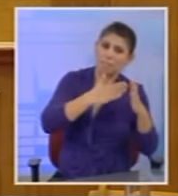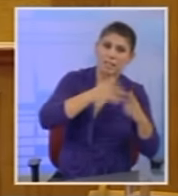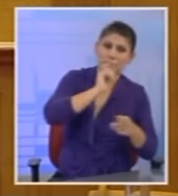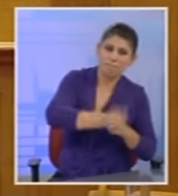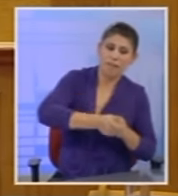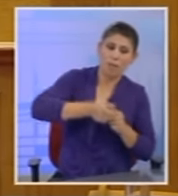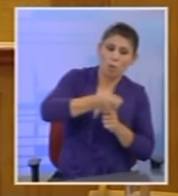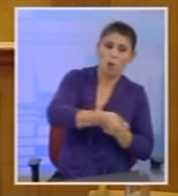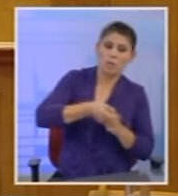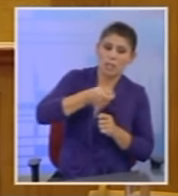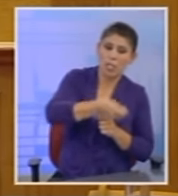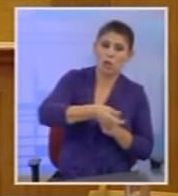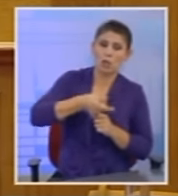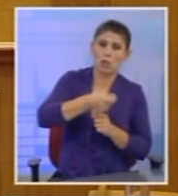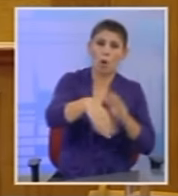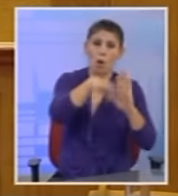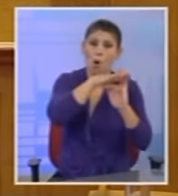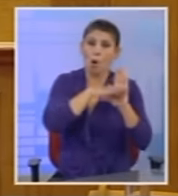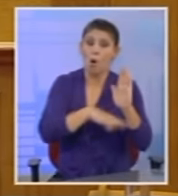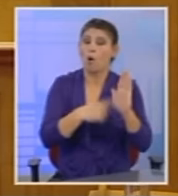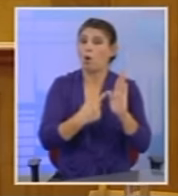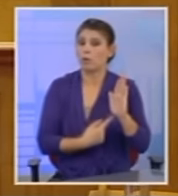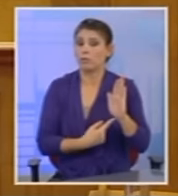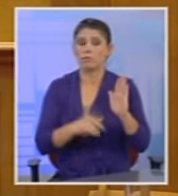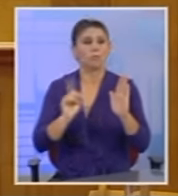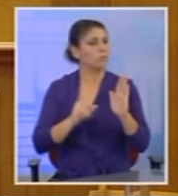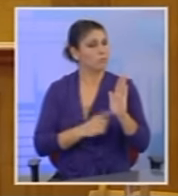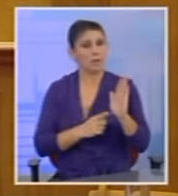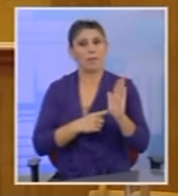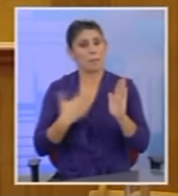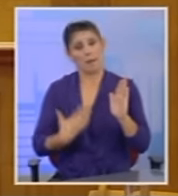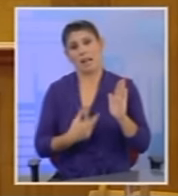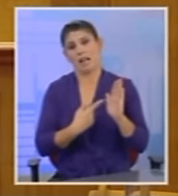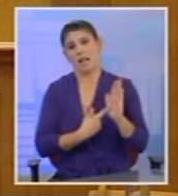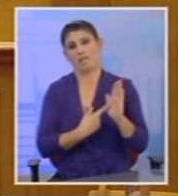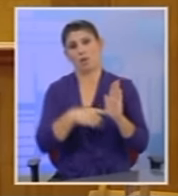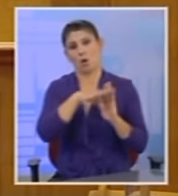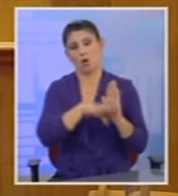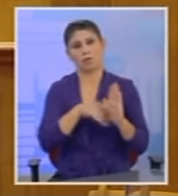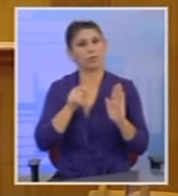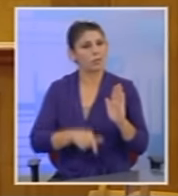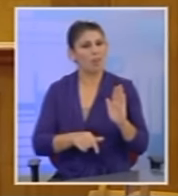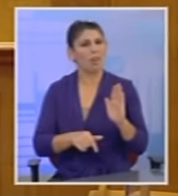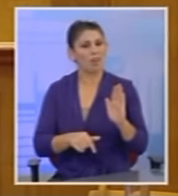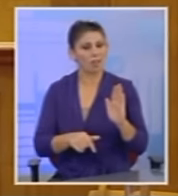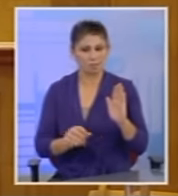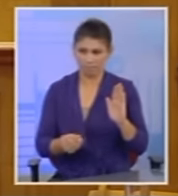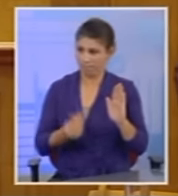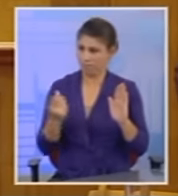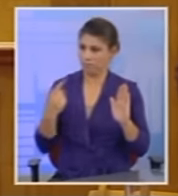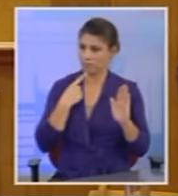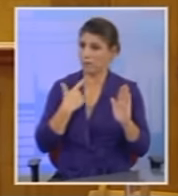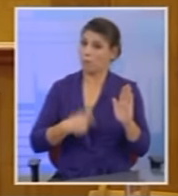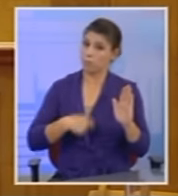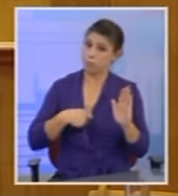αποπλήρωναν δόσεις και όρους, οι οποίοι δεν θα έπρεπε να είναι αυτοί και τώρα έρχεστε και τους λέτε ότι είσαστε πλούσιοι